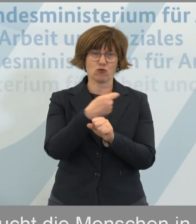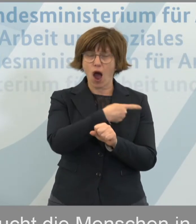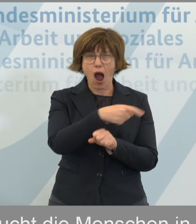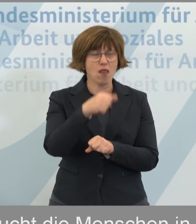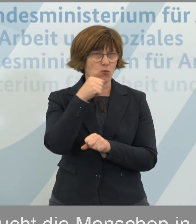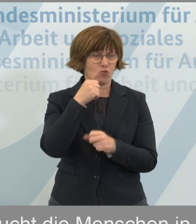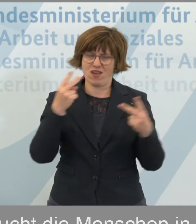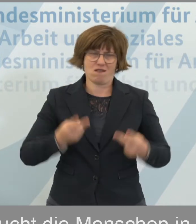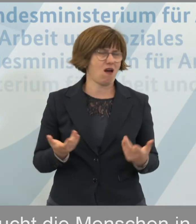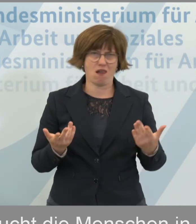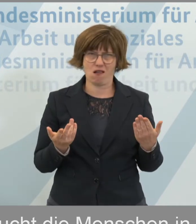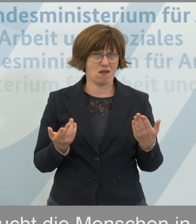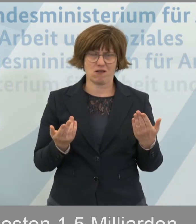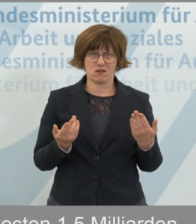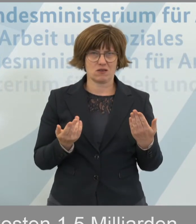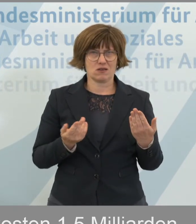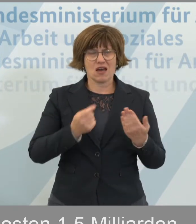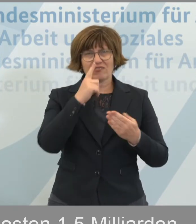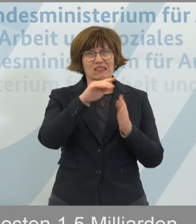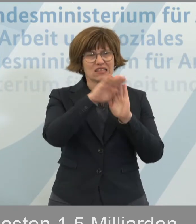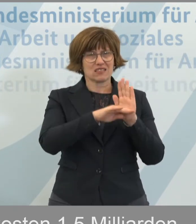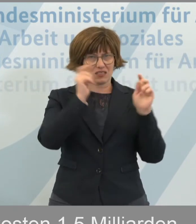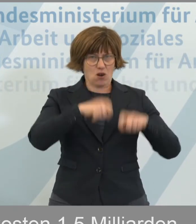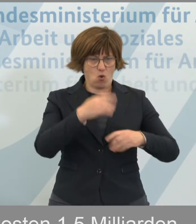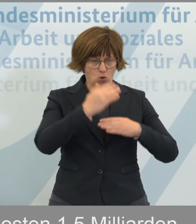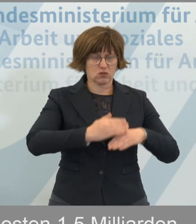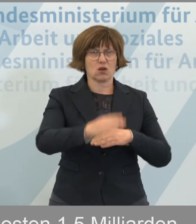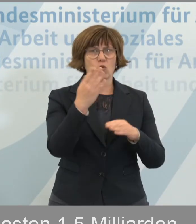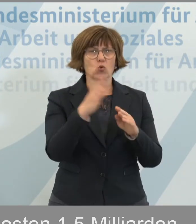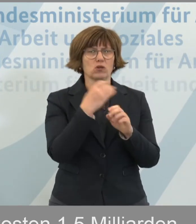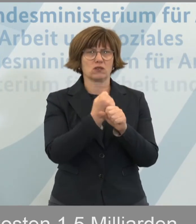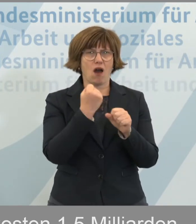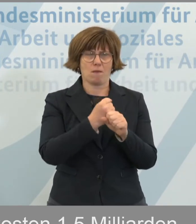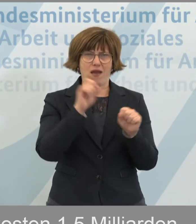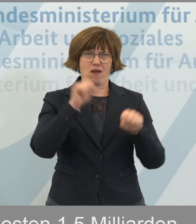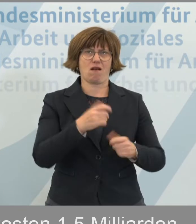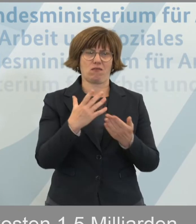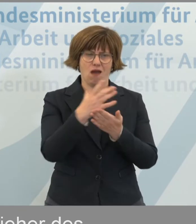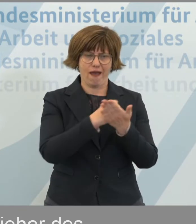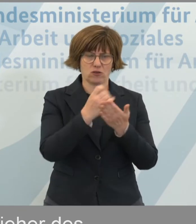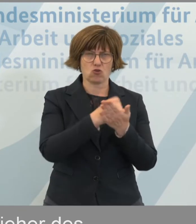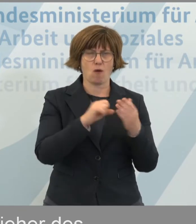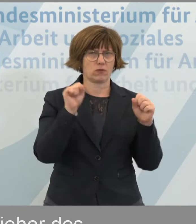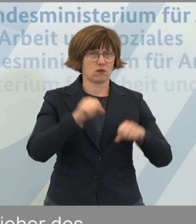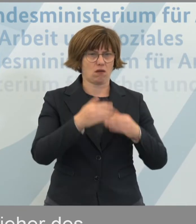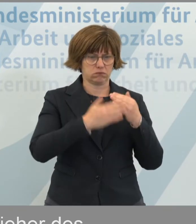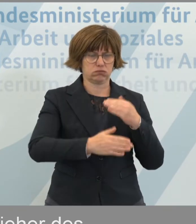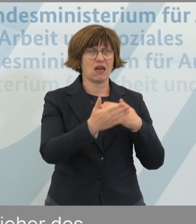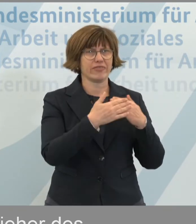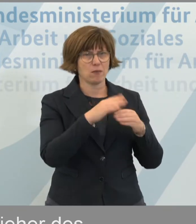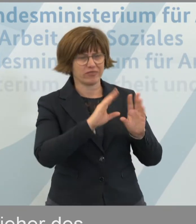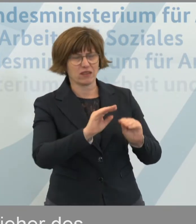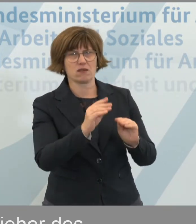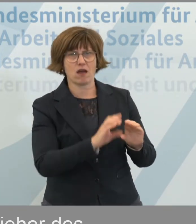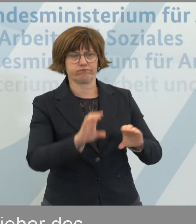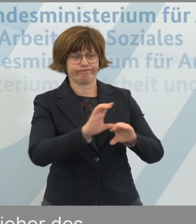Berufe. Wenn das Gesetz in Kraft ist, können Kurzarbeiterinnen und Kurzarbeiter ihr Einkommen mit Nebentätigkeiten